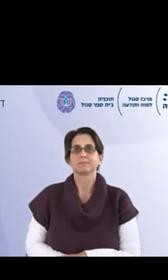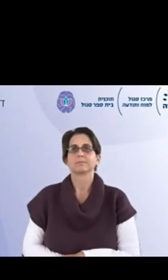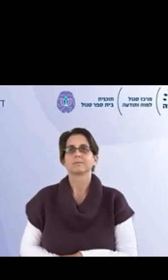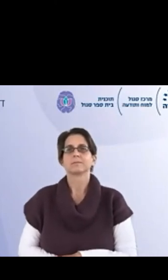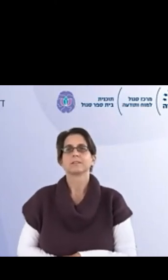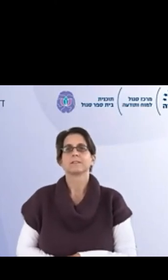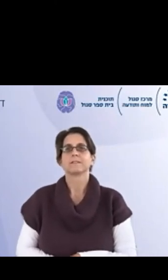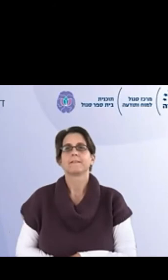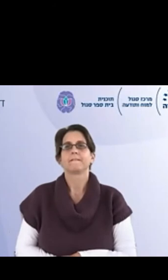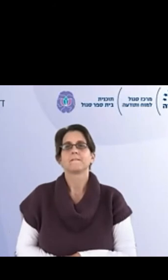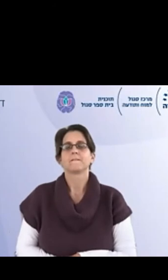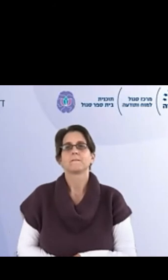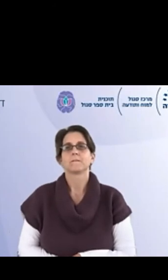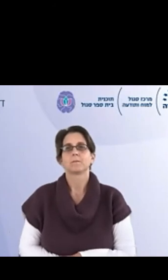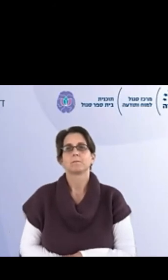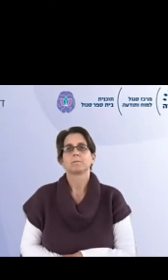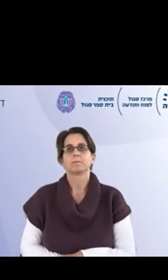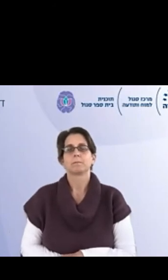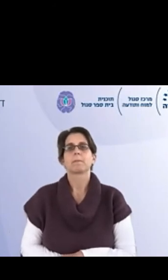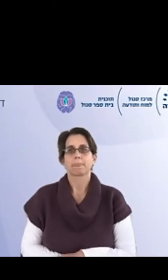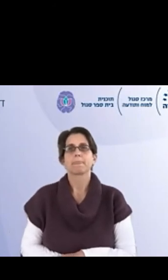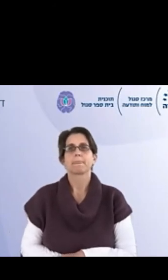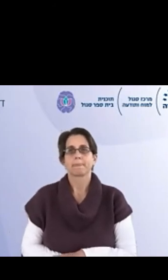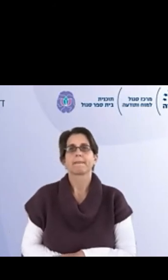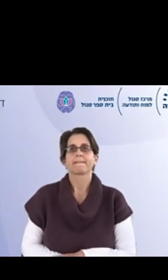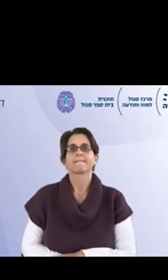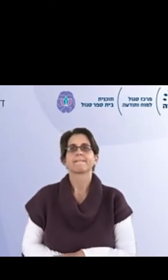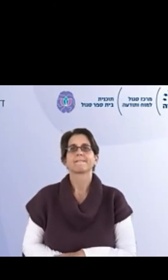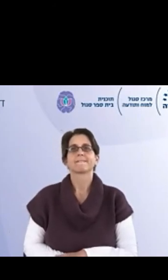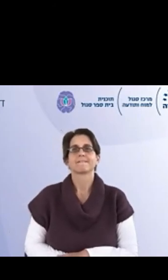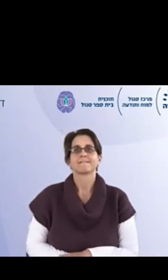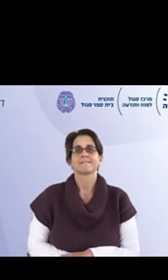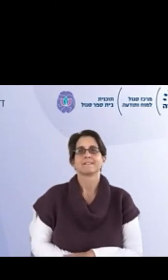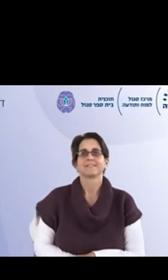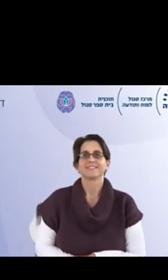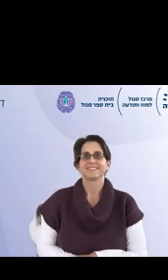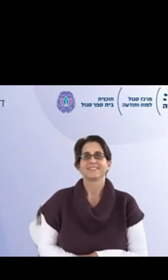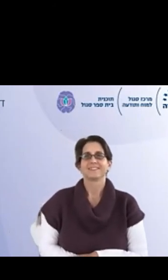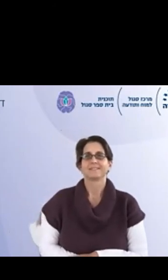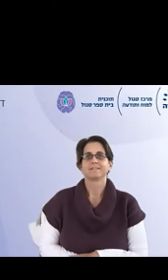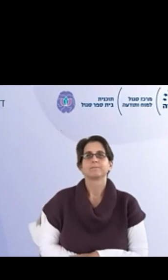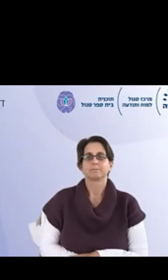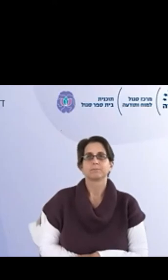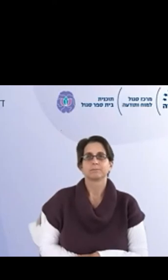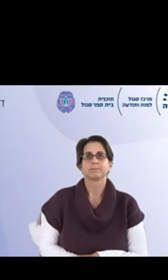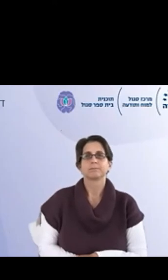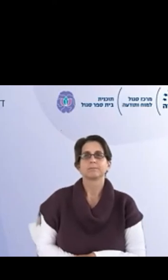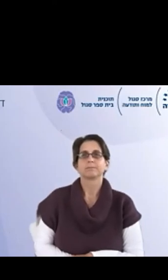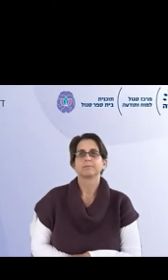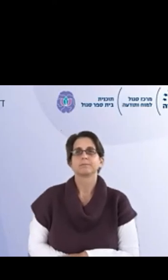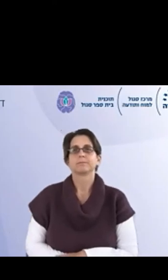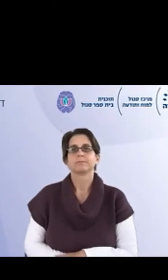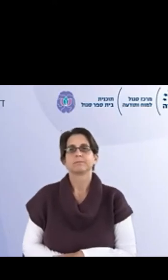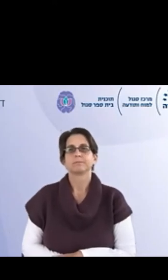ולכן ממש מהפגישה הראשונה כפה עם המוס מנכ״ל התוכנית, אז הזמנתי אותו להנלה, ואחרי שהוא הלך, אז עשינו